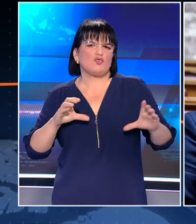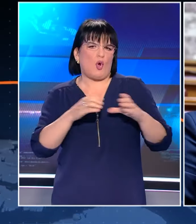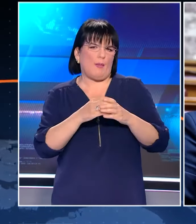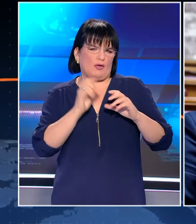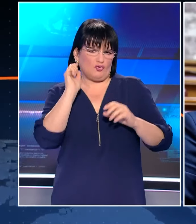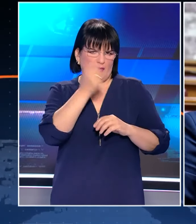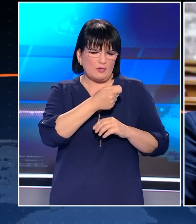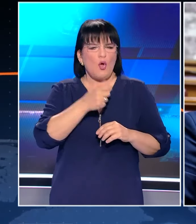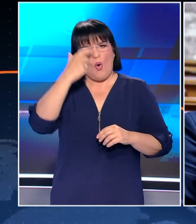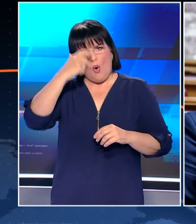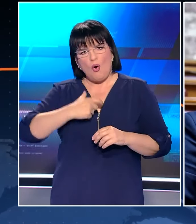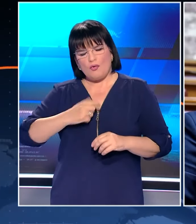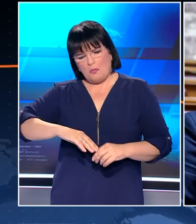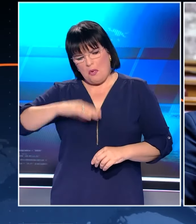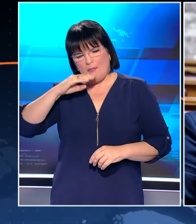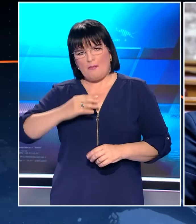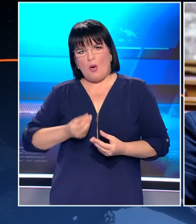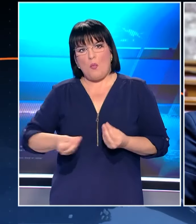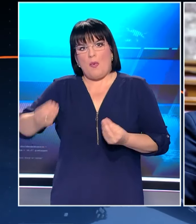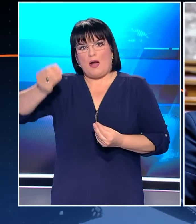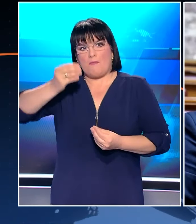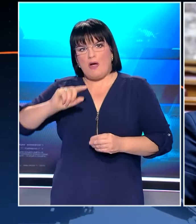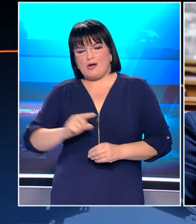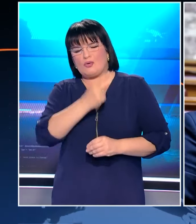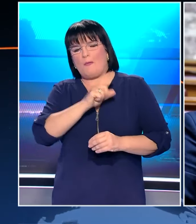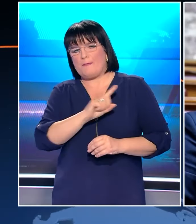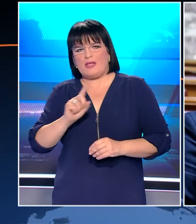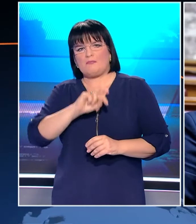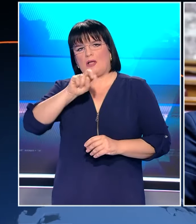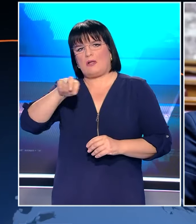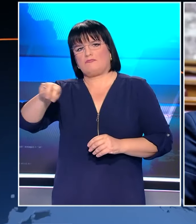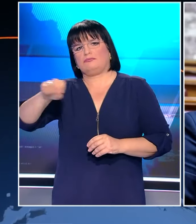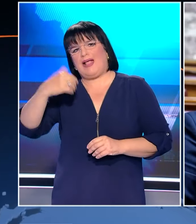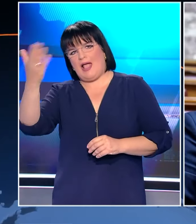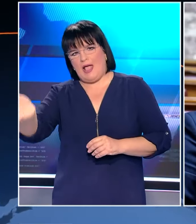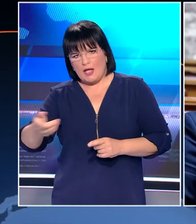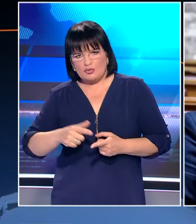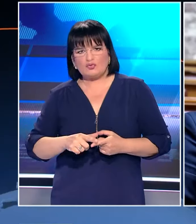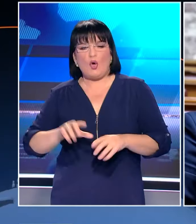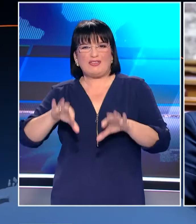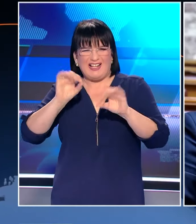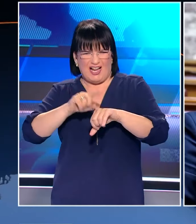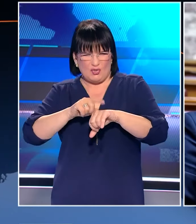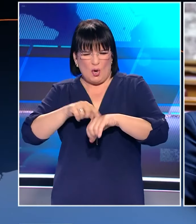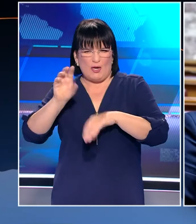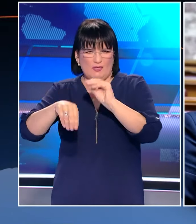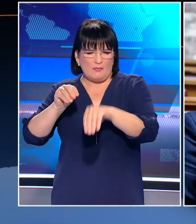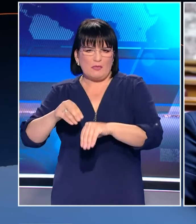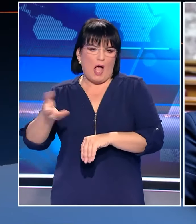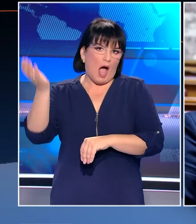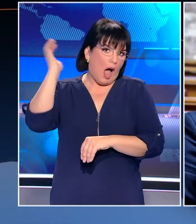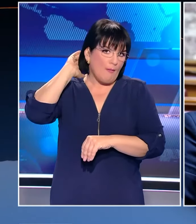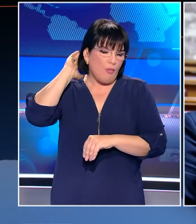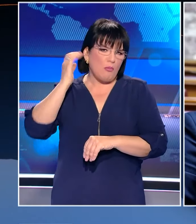αποχώρησε από την αίθουσα καθώς δεν ήθελα να οξύνω τα πνεύματα την ώρα μάλιστα που θα ξεκινούσε η ψηφοφορία. Η επίθεση που δέχτηκα ήταν πισόπλατη,